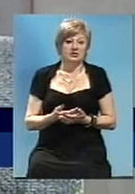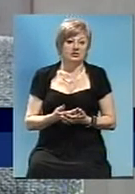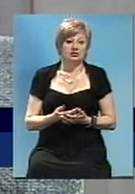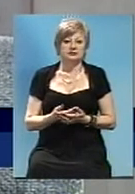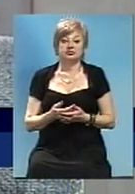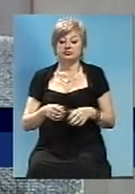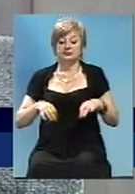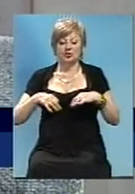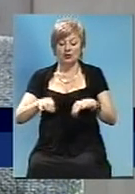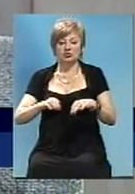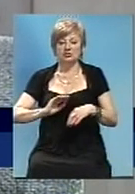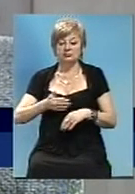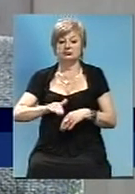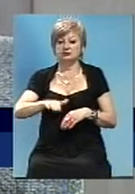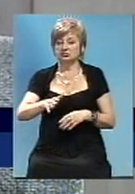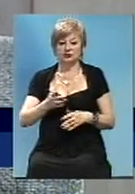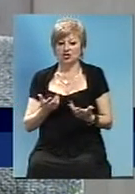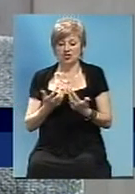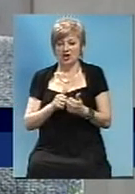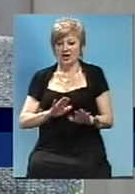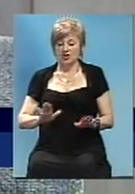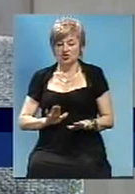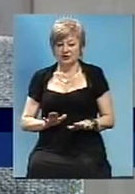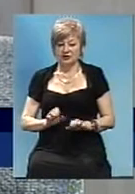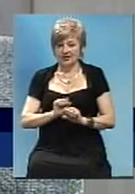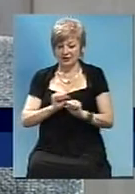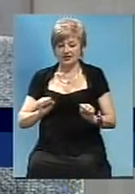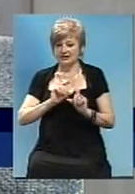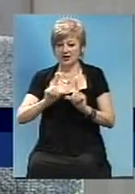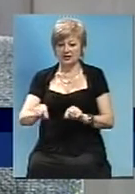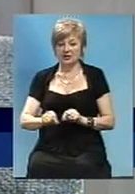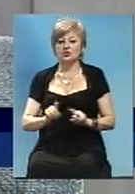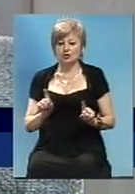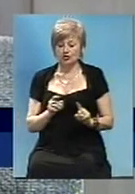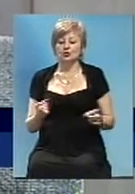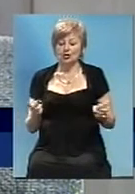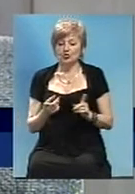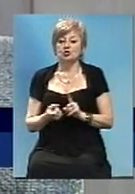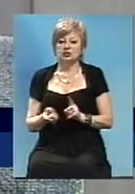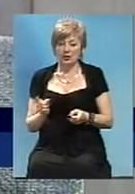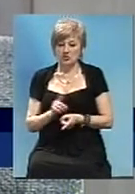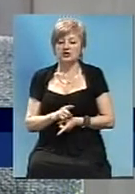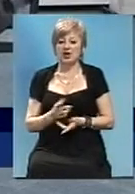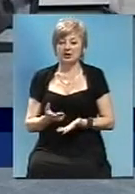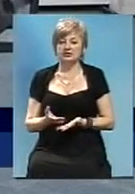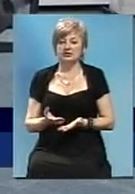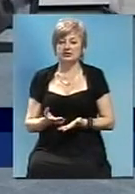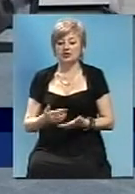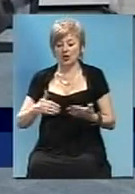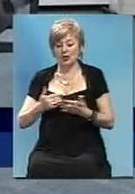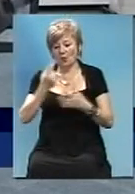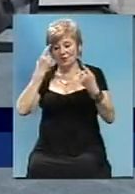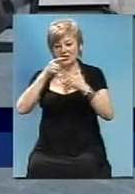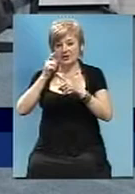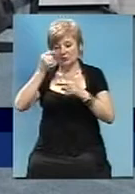опускати. Оно нерасчитано. Але що-то треба менять. Назважаюся какие-то нові технології.